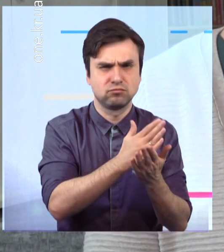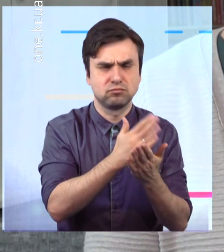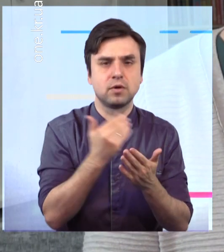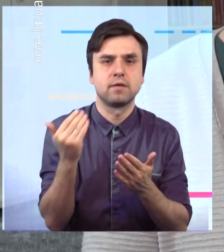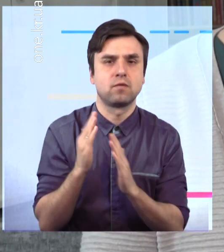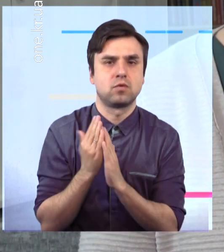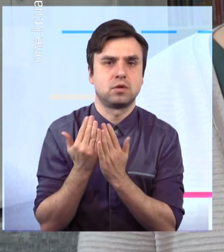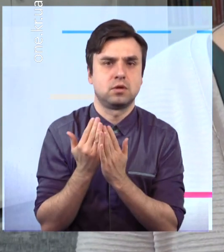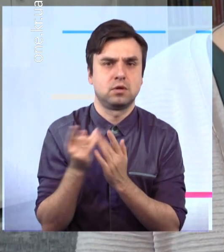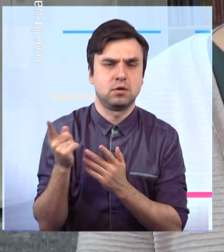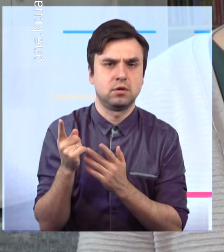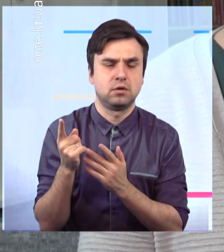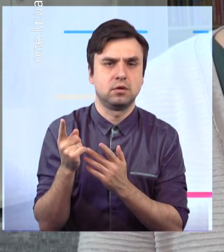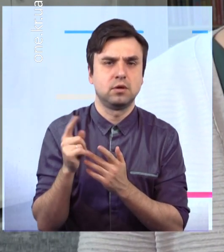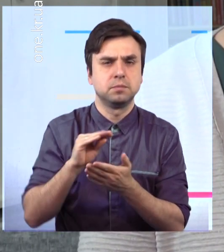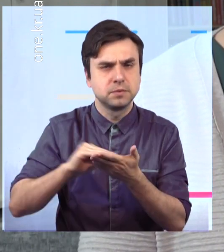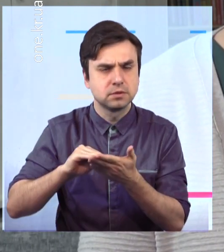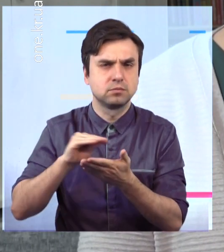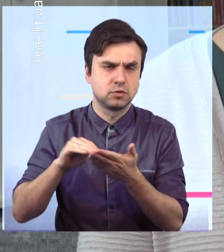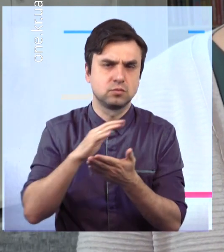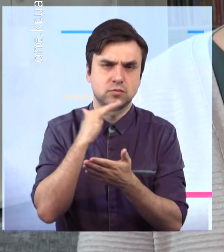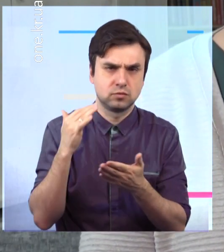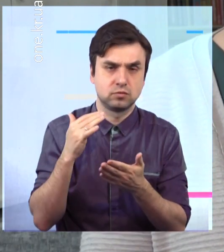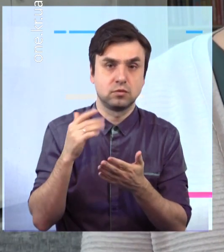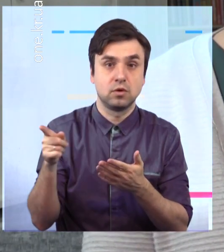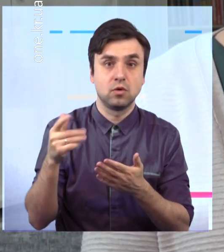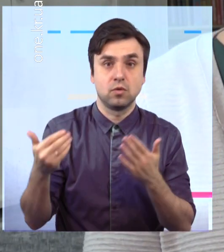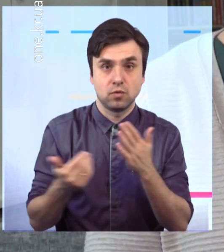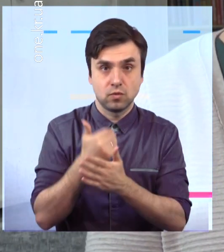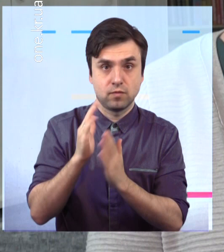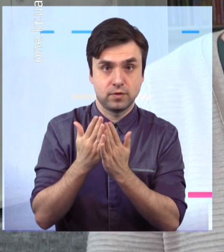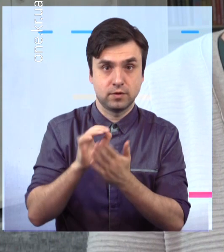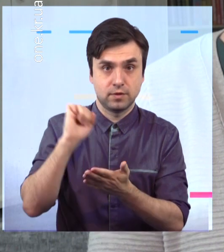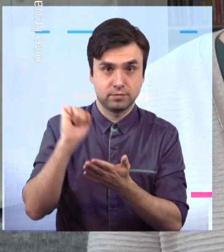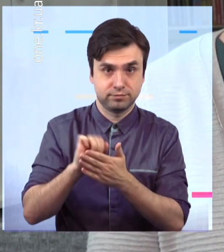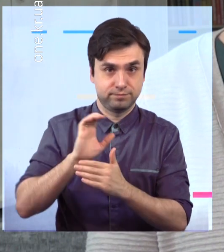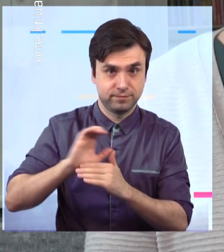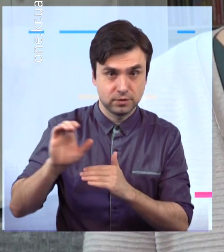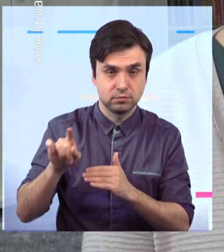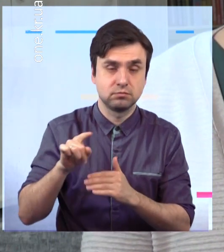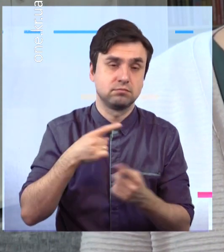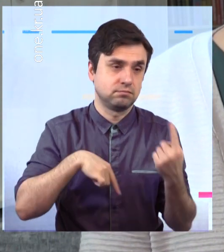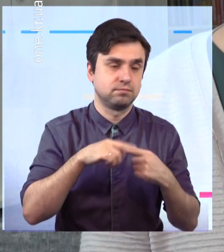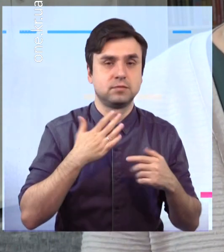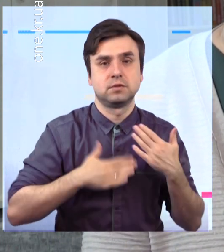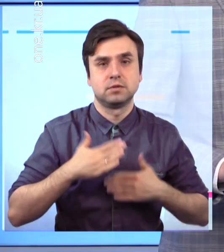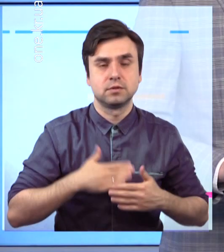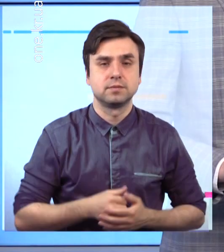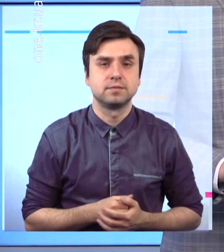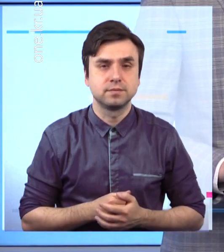організувати якісь презентації, знову зустрічі з читачами. І те читачі отримують таку якісну літературу.